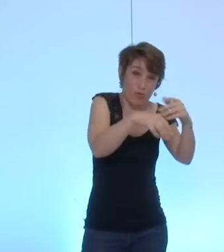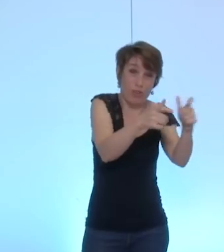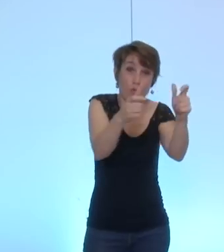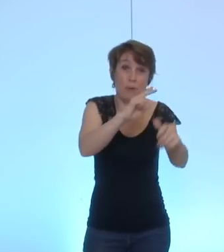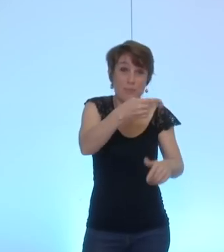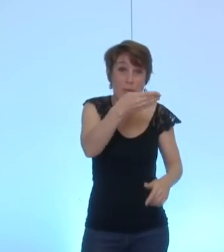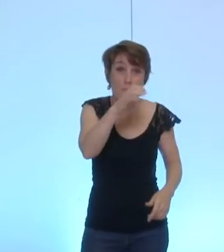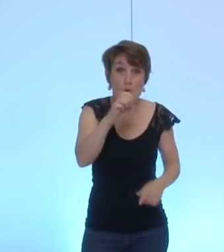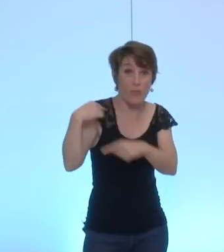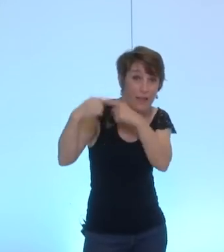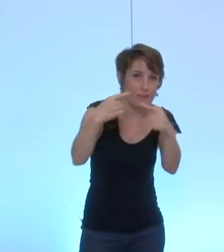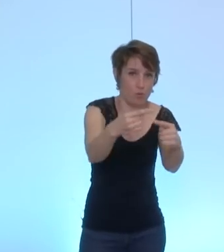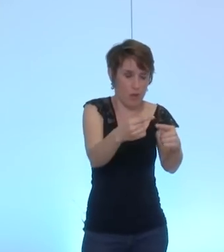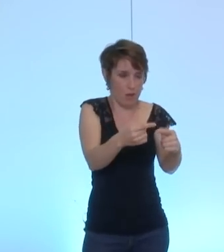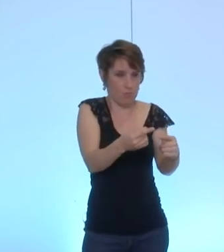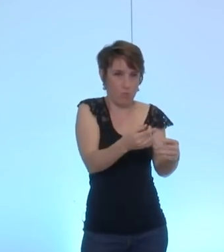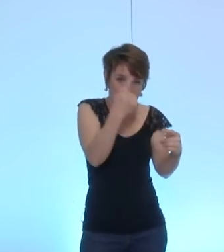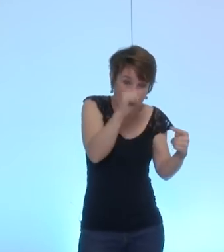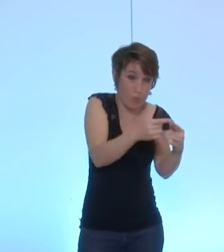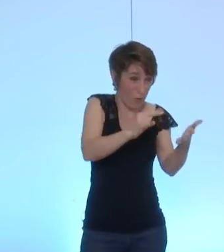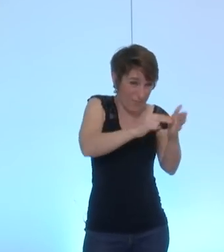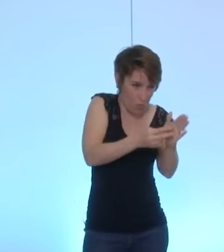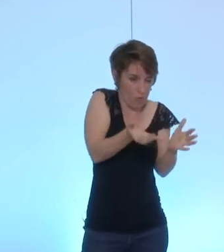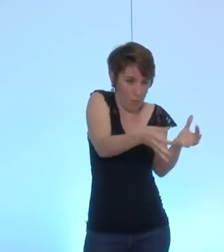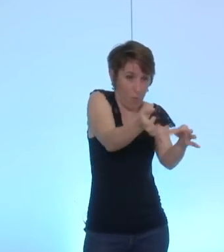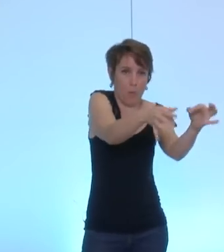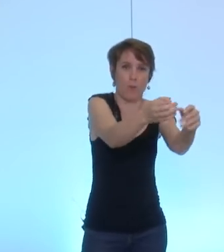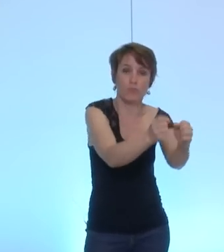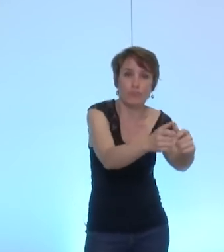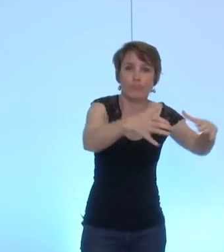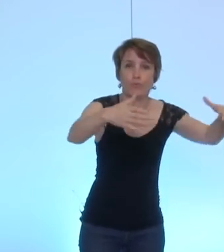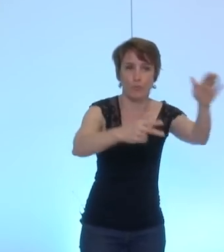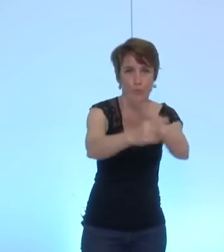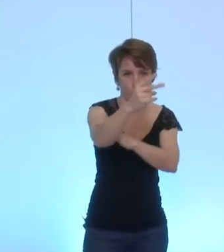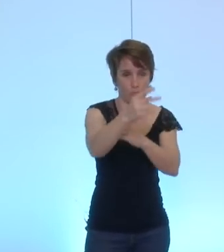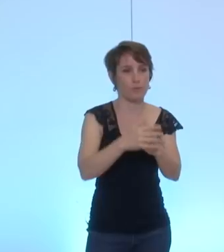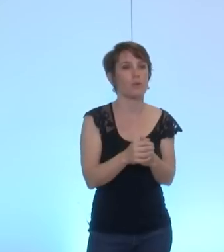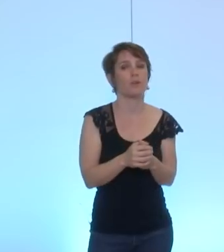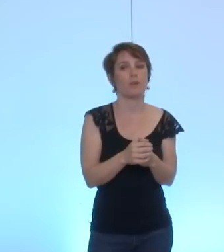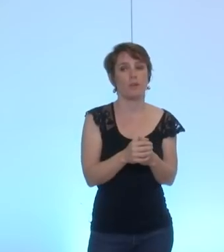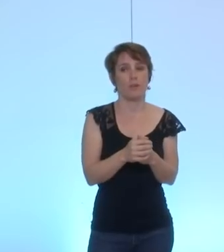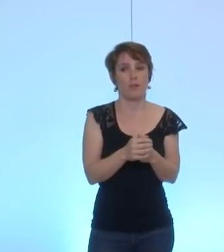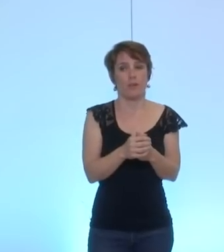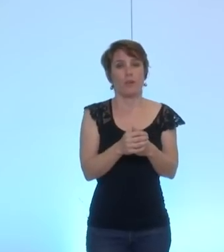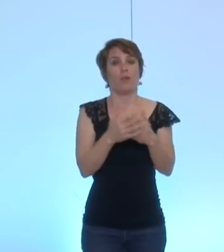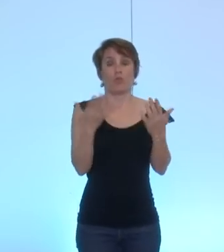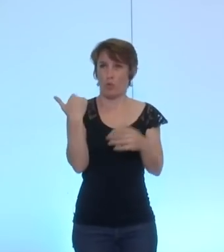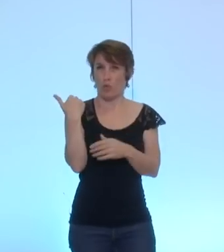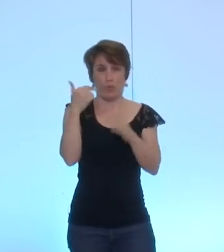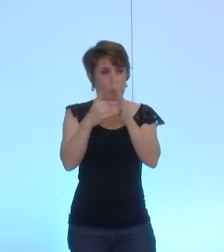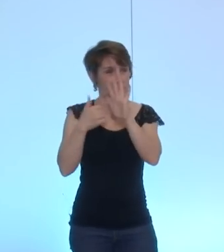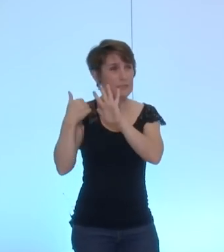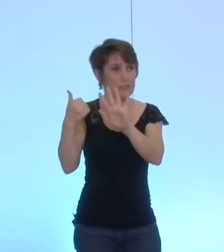C ça qui est important. Un court bilan des 16 premiers appels à projets et des pôles de compétitivité, donc depuis